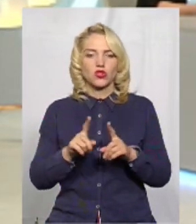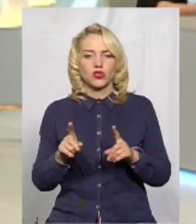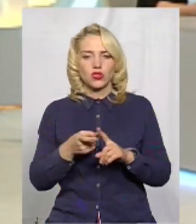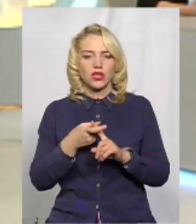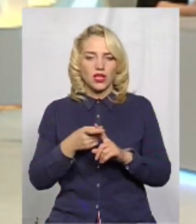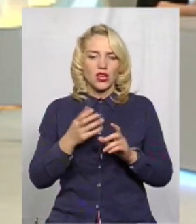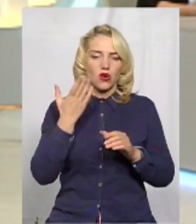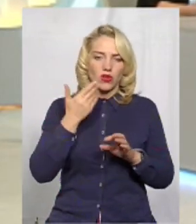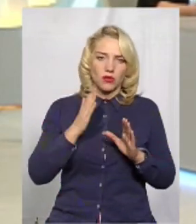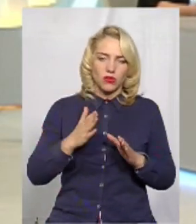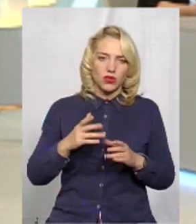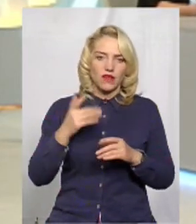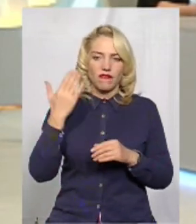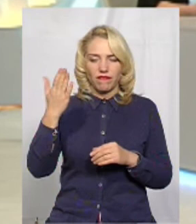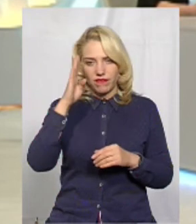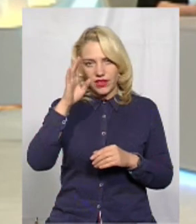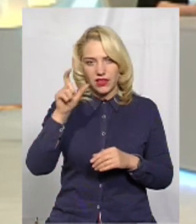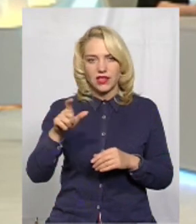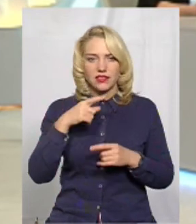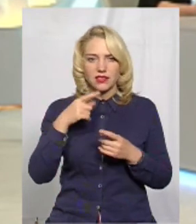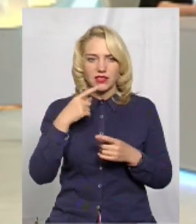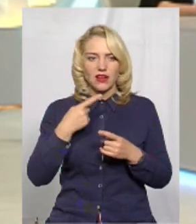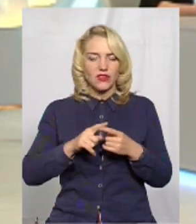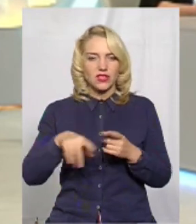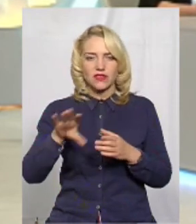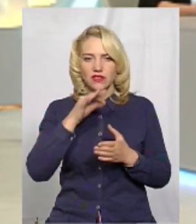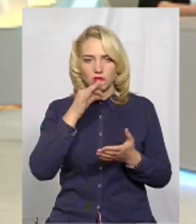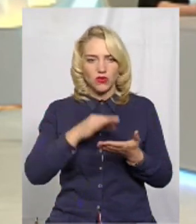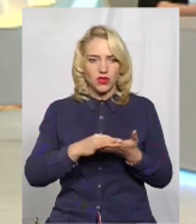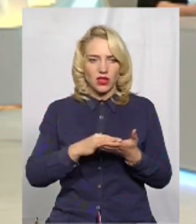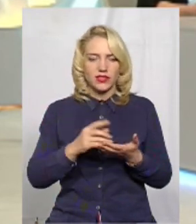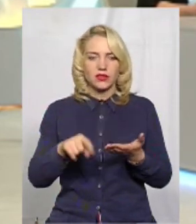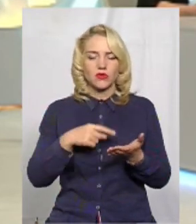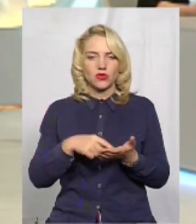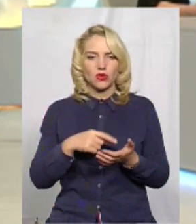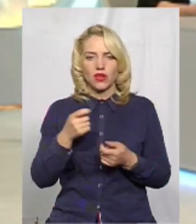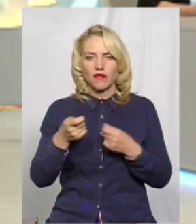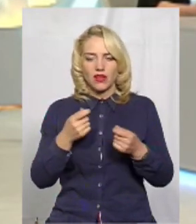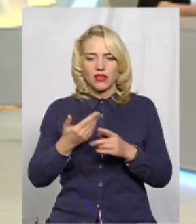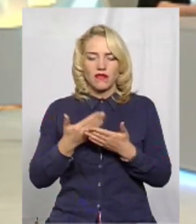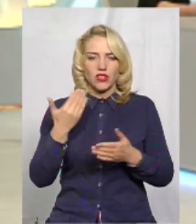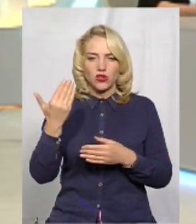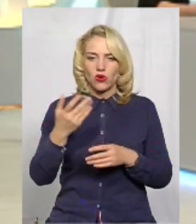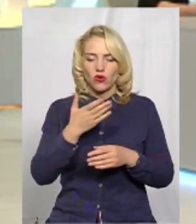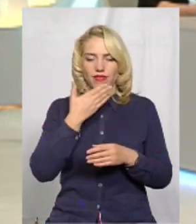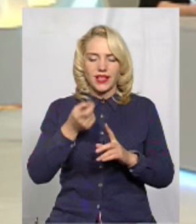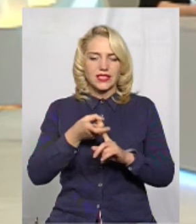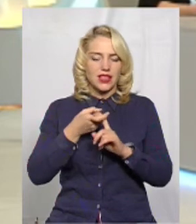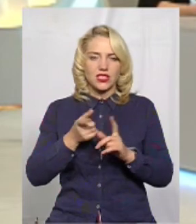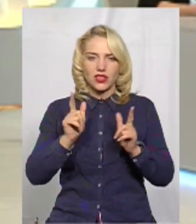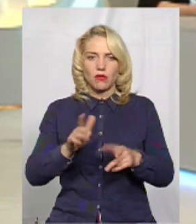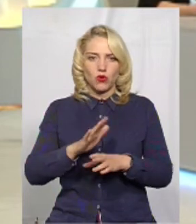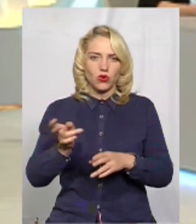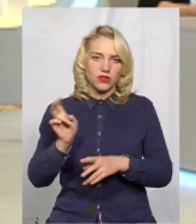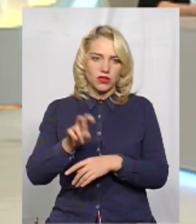Він сказав, що це все абсолютно відповідальність міської влади, від нього не залежить, тому він на ефір і не погодився.